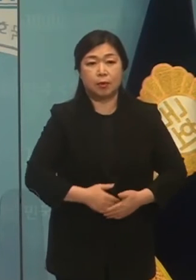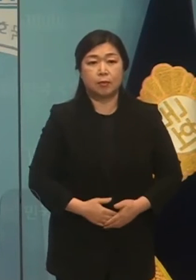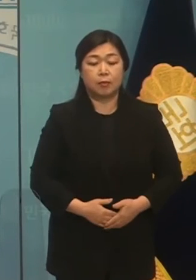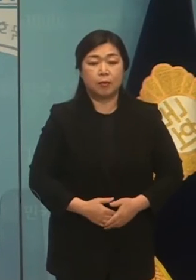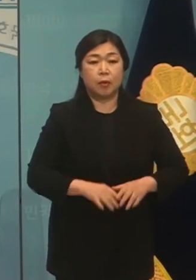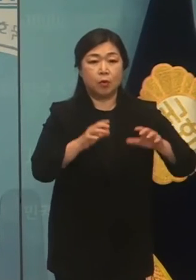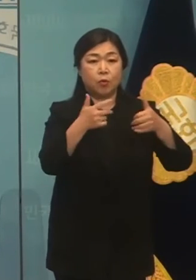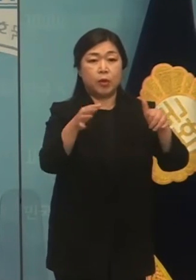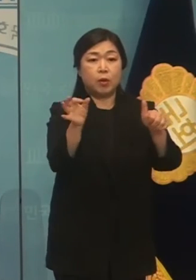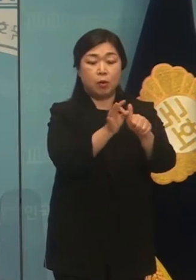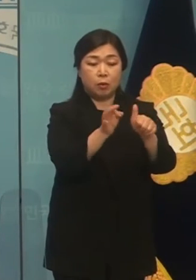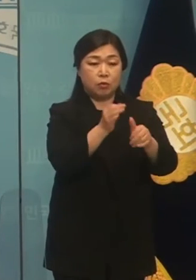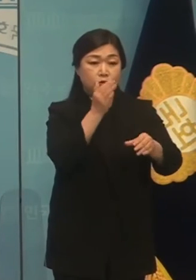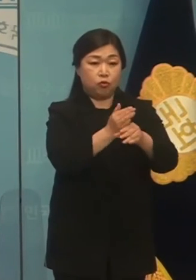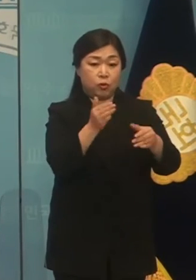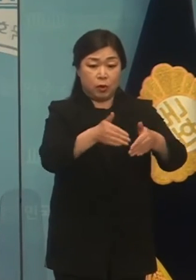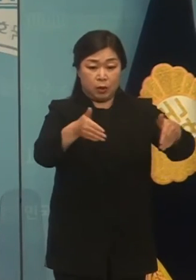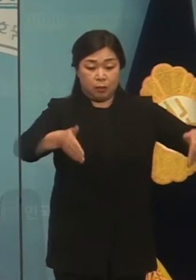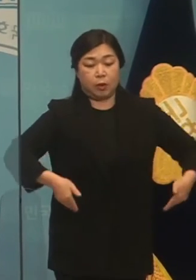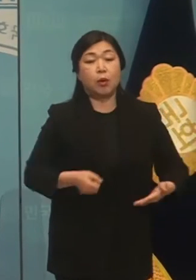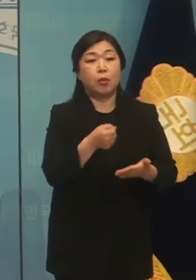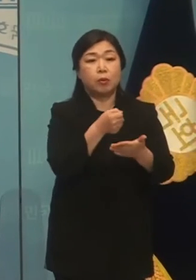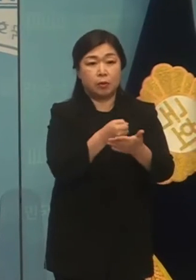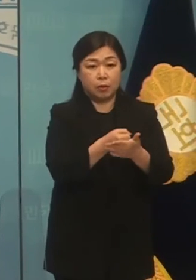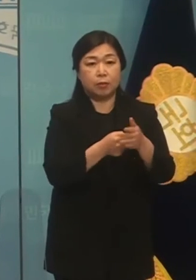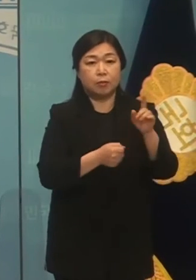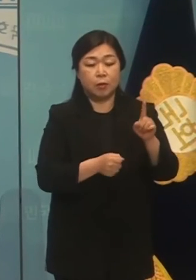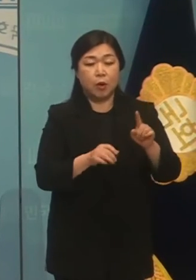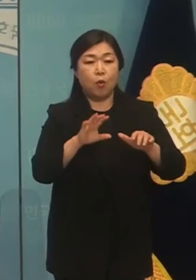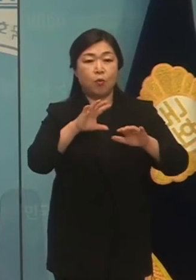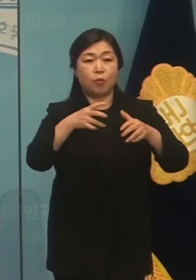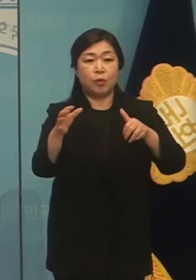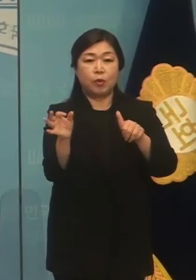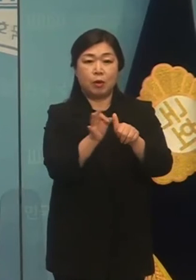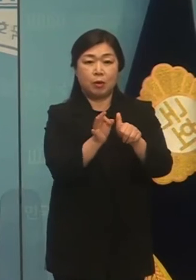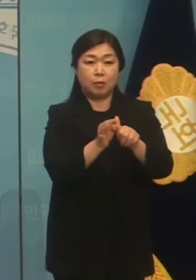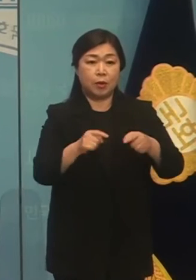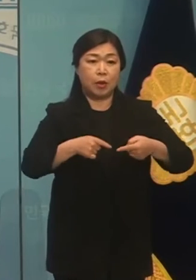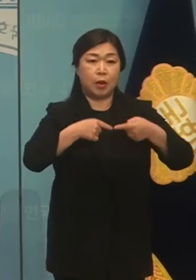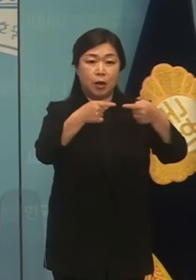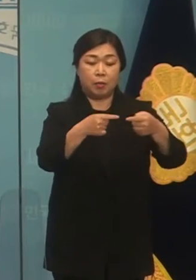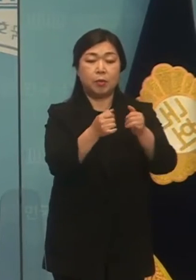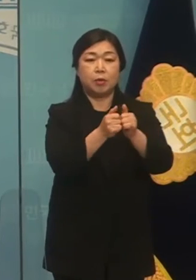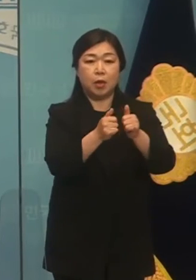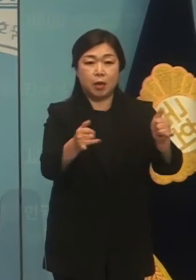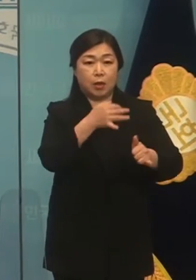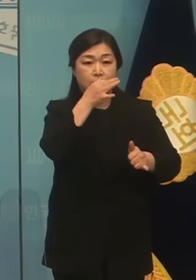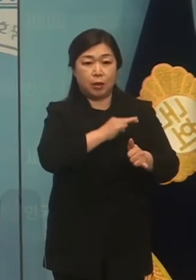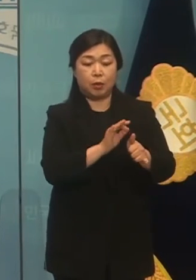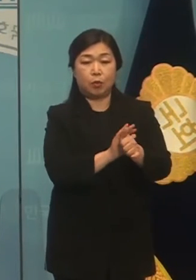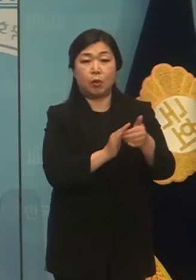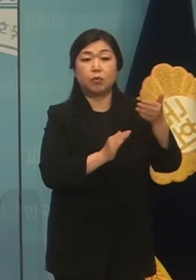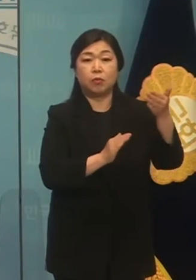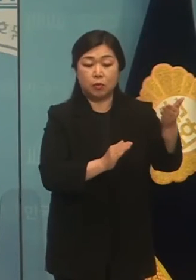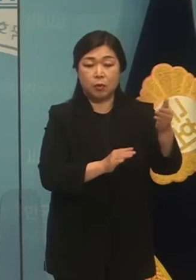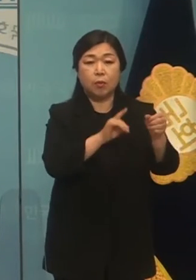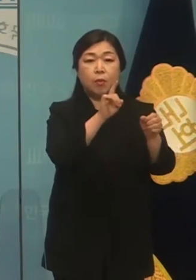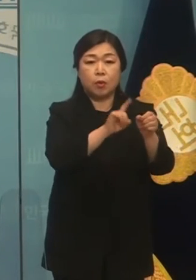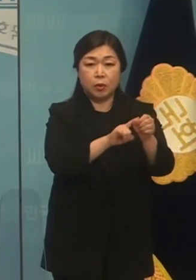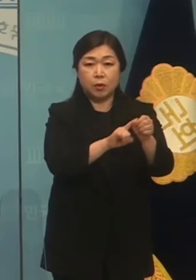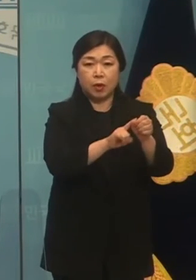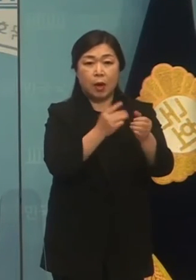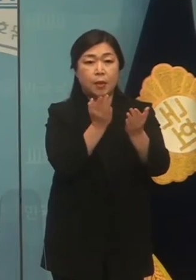국민연구국의 중립 결정은 국민연구국 가입자들의 이익을 추구해야 할 스튜어드십 도입 취지에